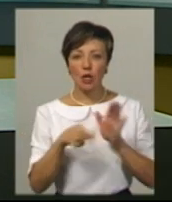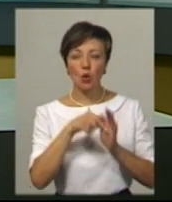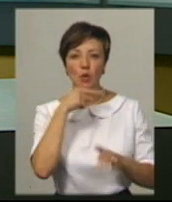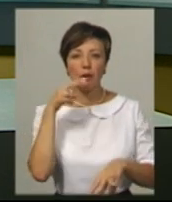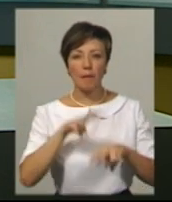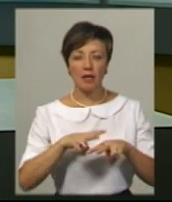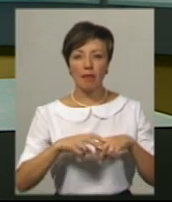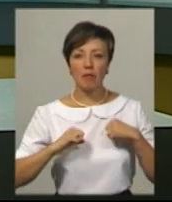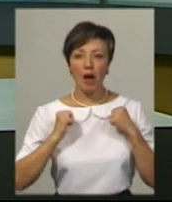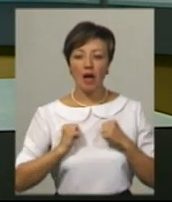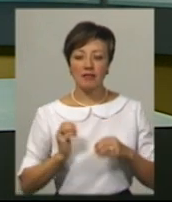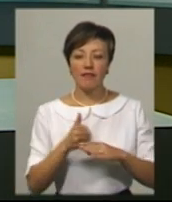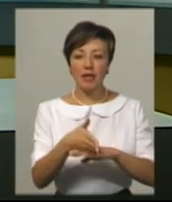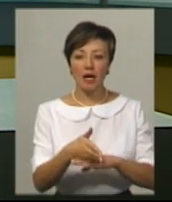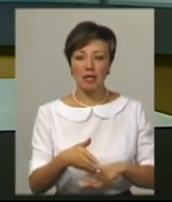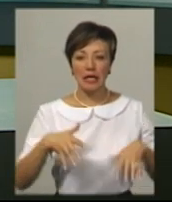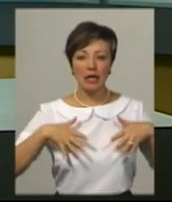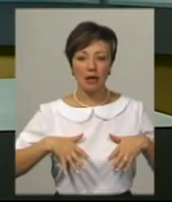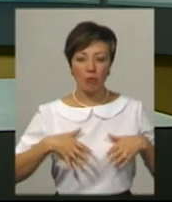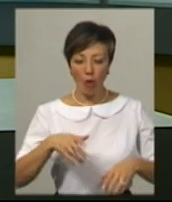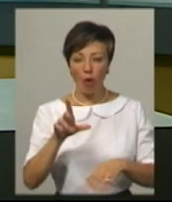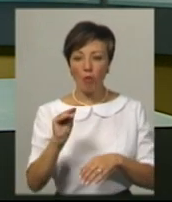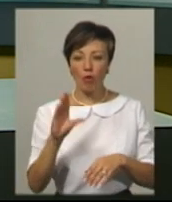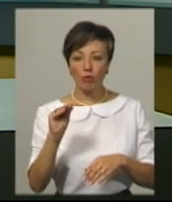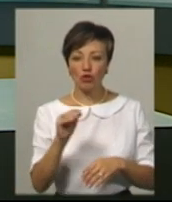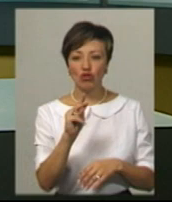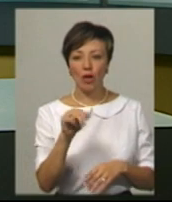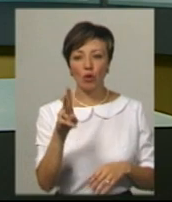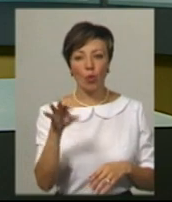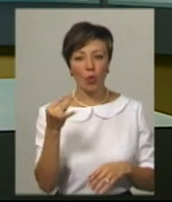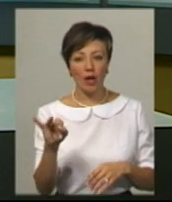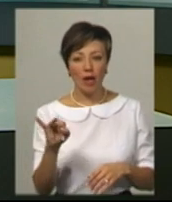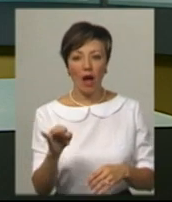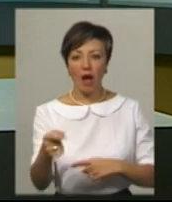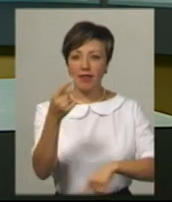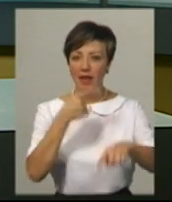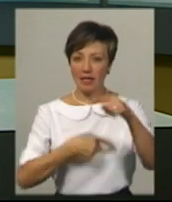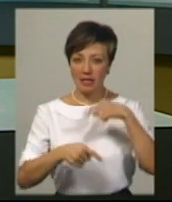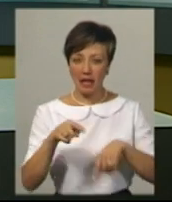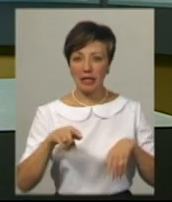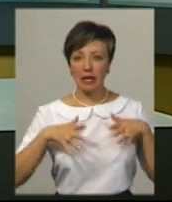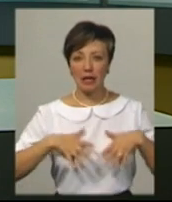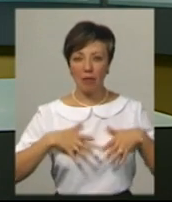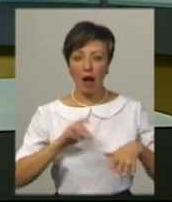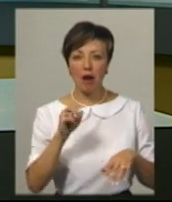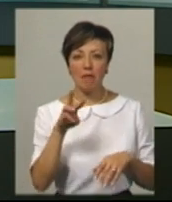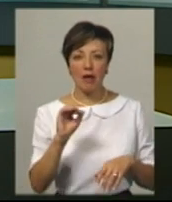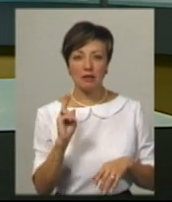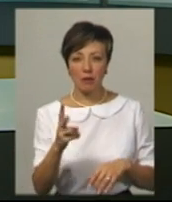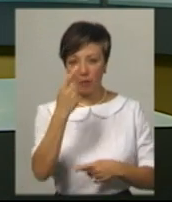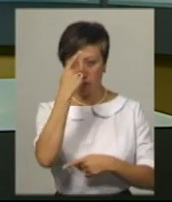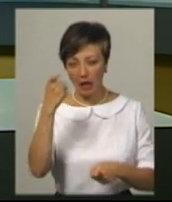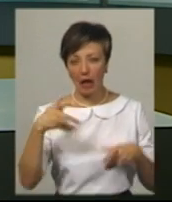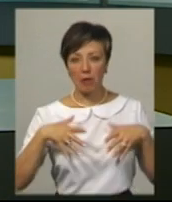Хмельниччини намагався в'їхати на півострів у пункті пропуску Джанкой. Кримчанин виїхати з Криму через пункт Армянськ. Про це повідомляє